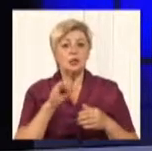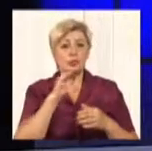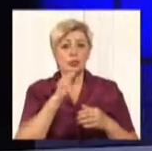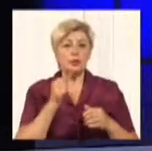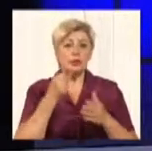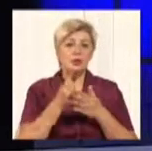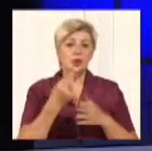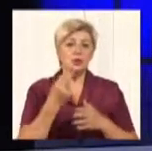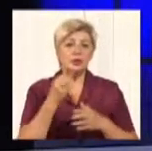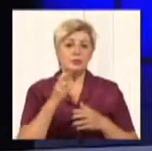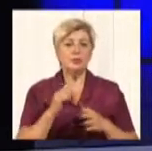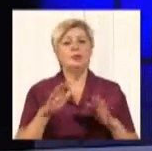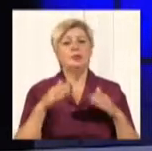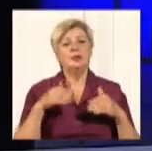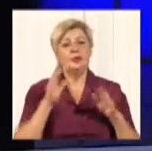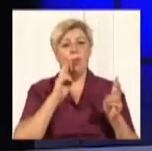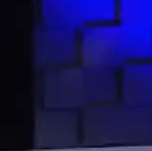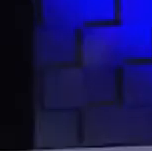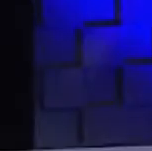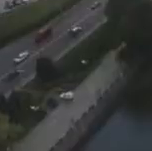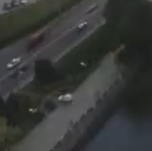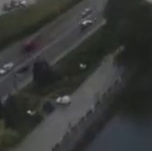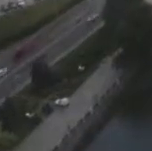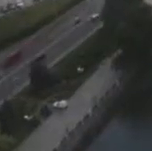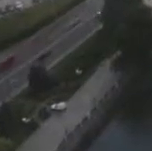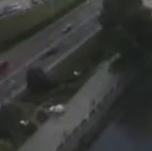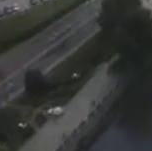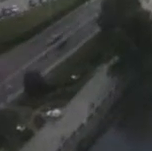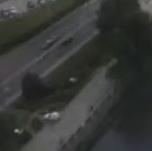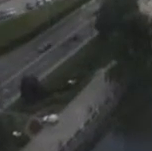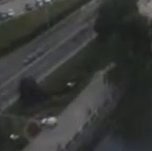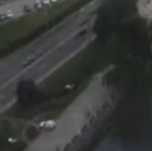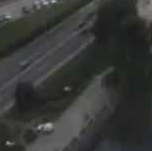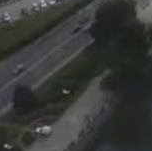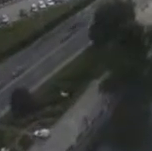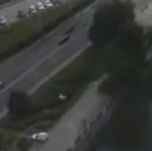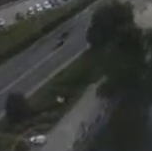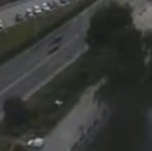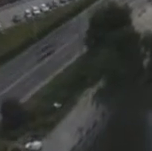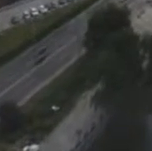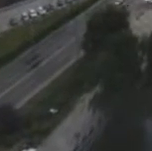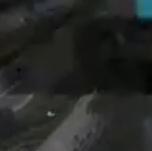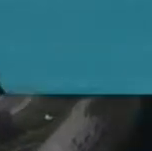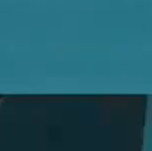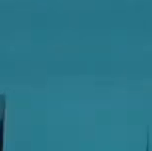Це була тема дня. Олександр Тронь, побачимося. Дякую за